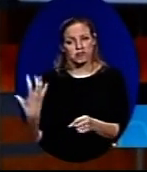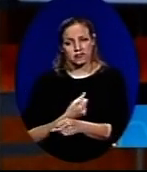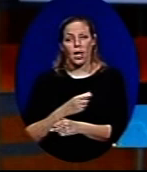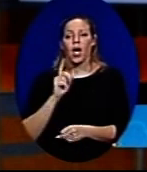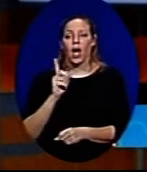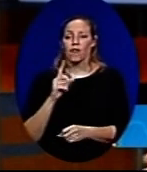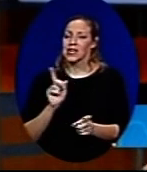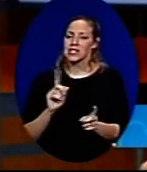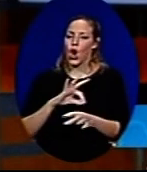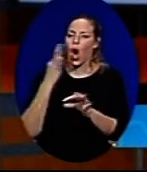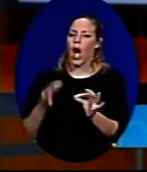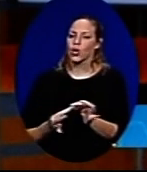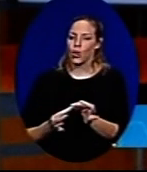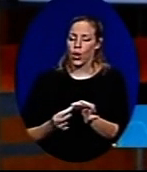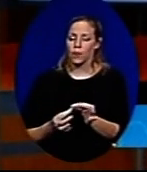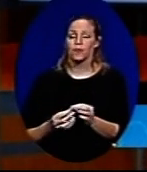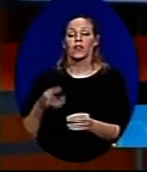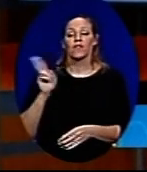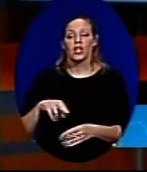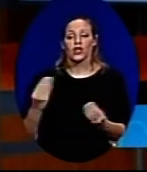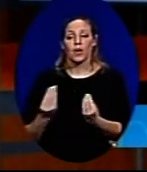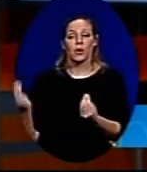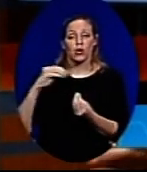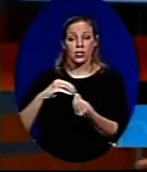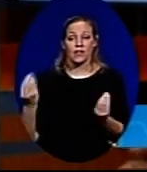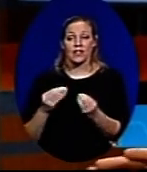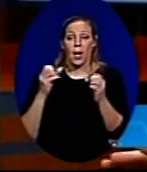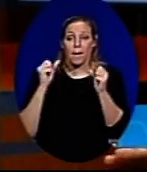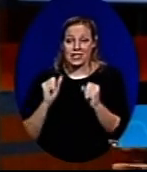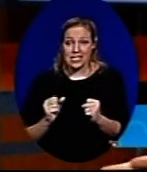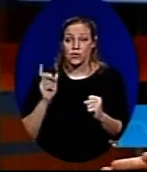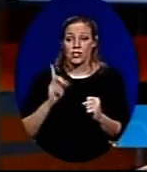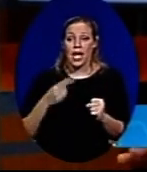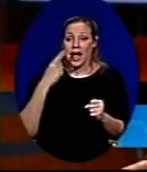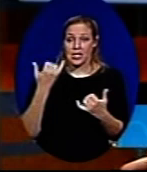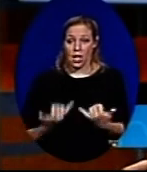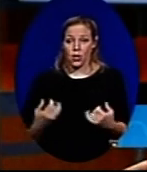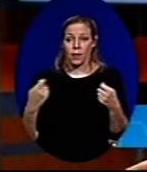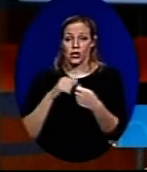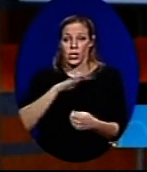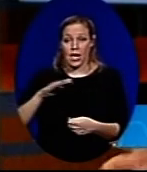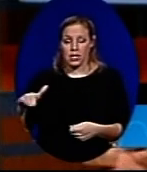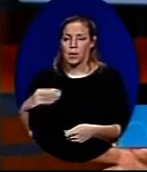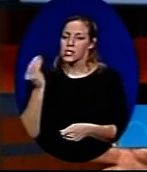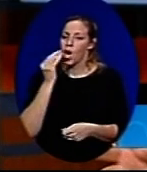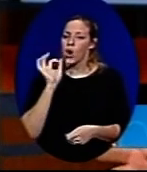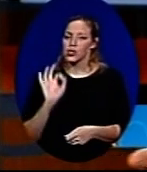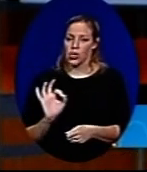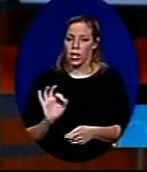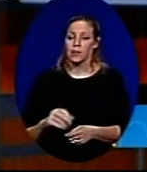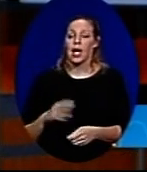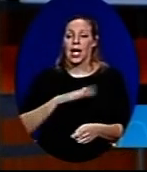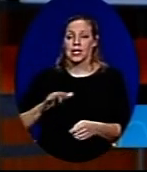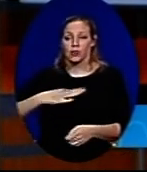העניין הוא שזה לא הכל, ויש דברים נוספים, והדבר הבסיסי שצריך להגיד היום בקשר לילדים, זה האוכל שלהם.